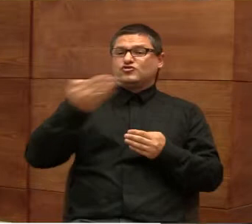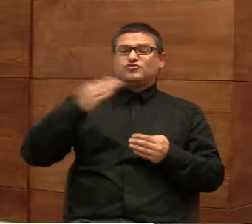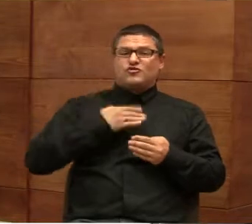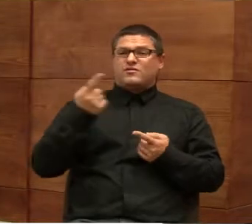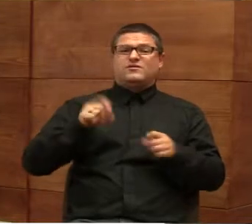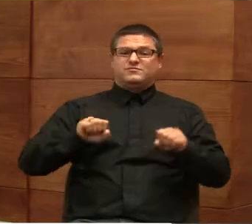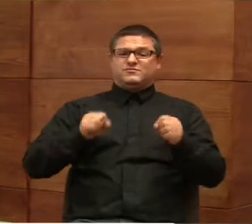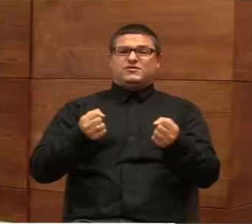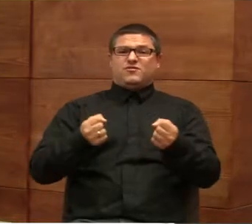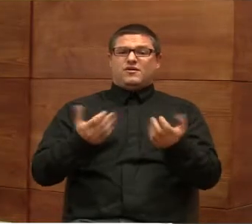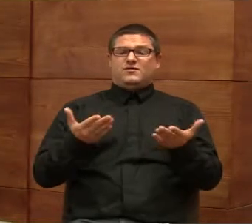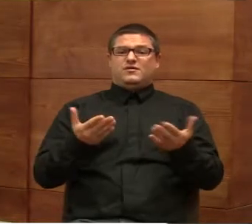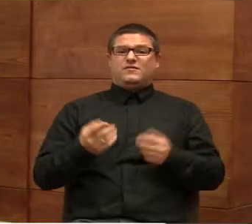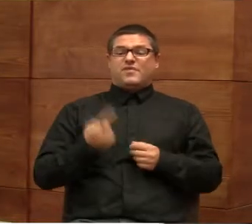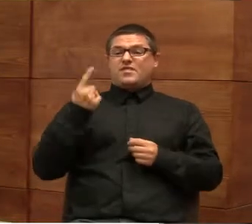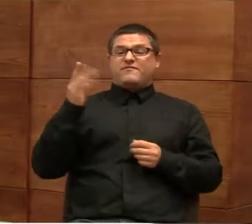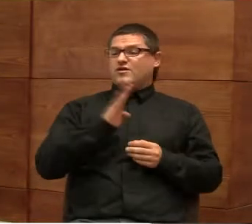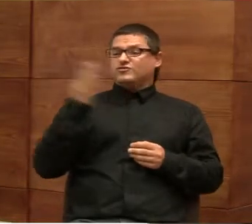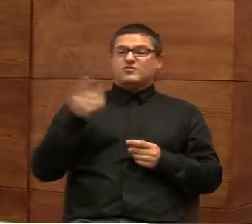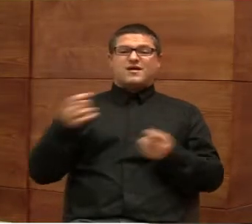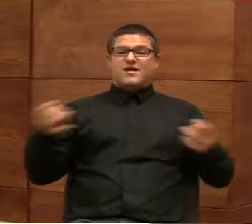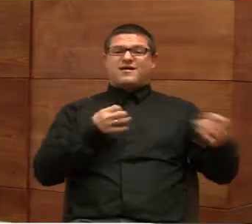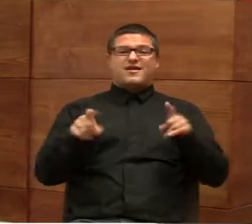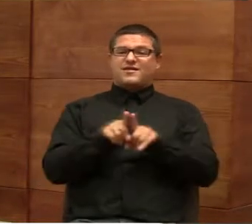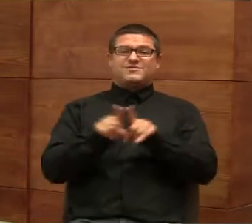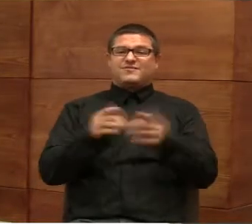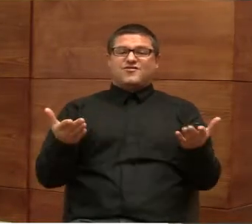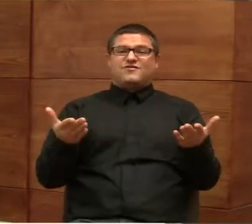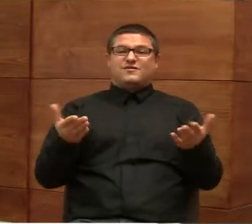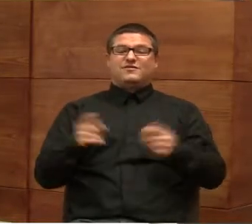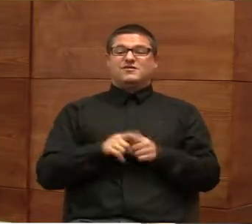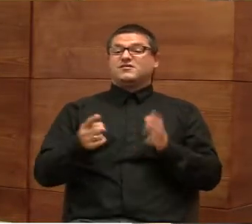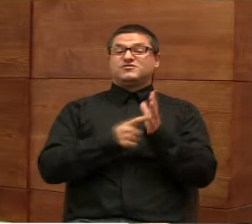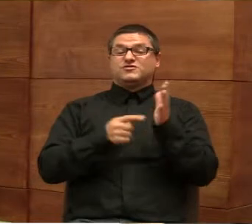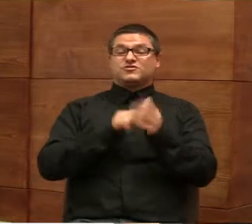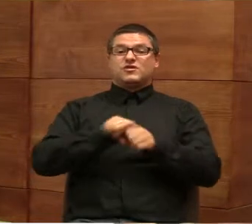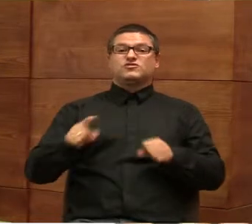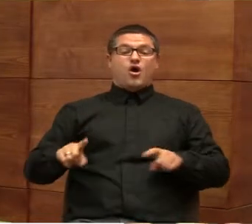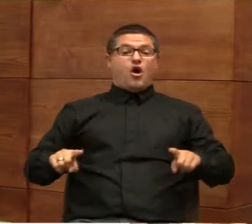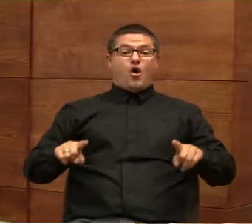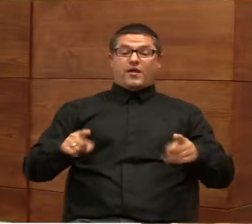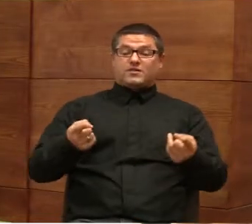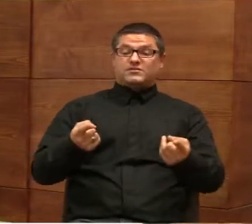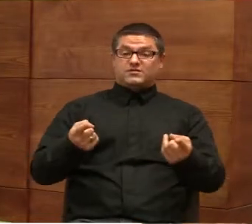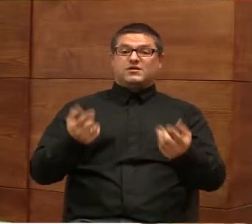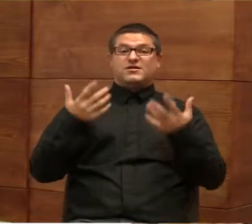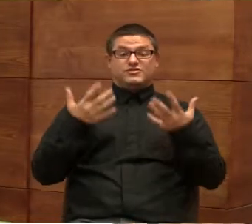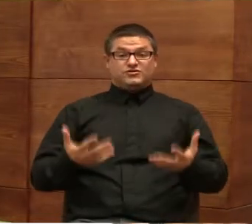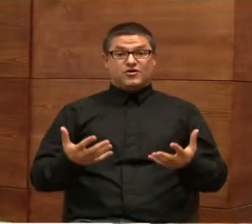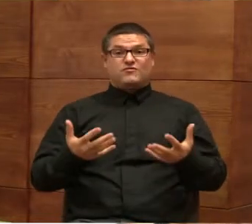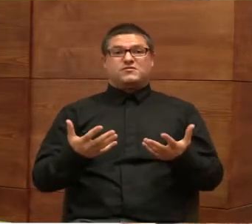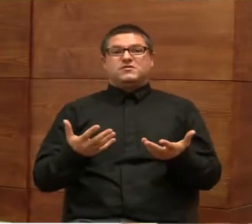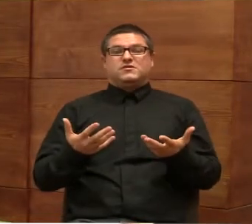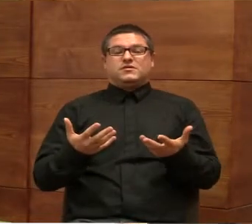to nie jest tak, że jest relacja jednostronna. Obie strony grają w tą samą grę, czyli często jest tak, że organizacje chcą być,